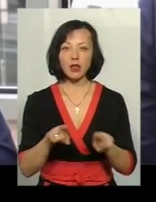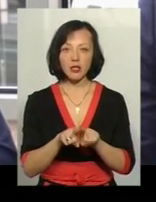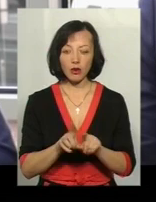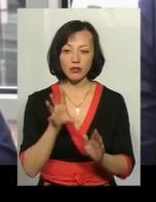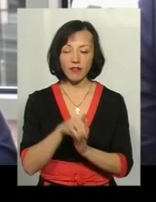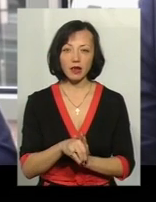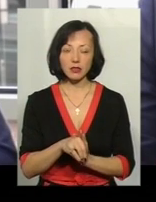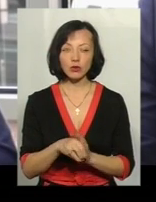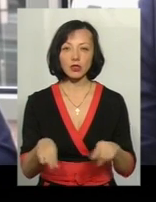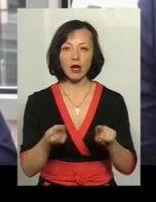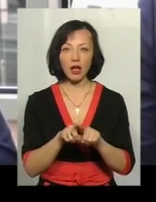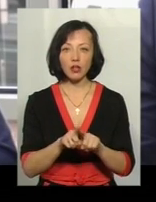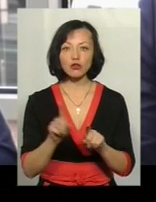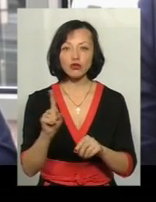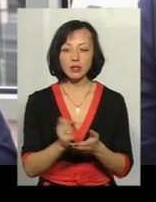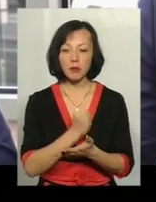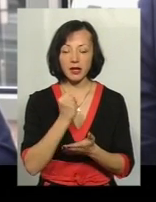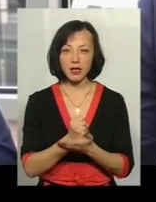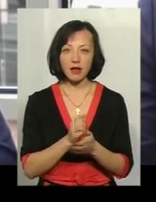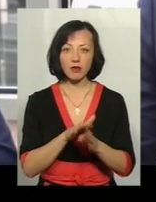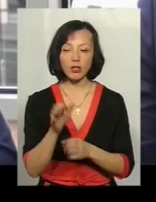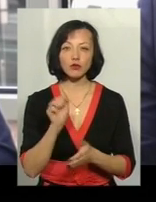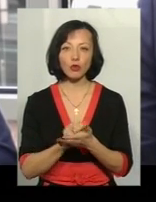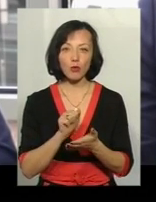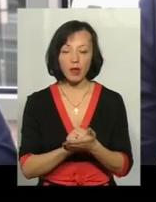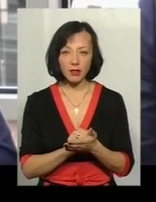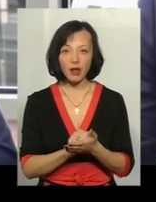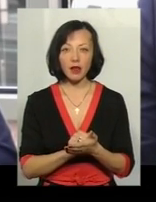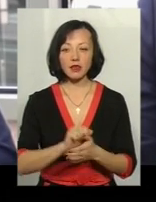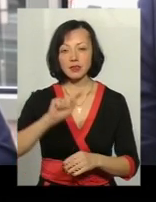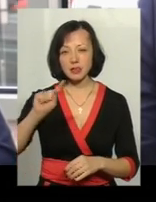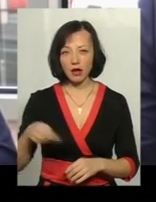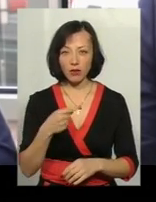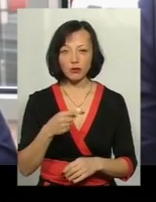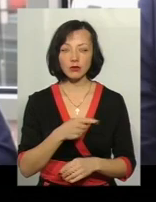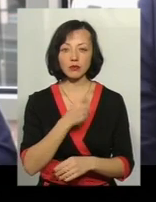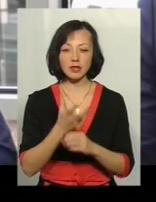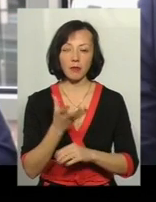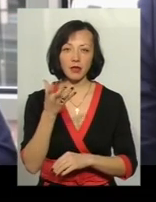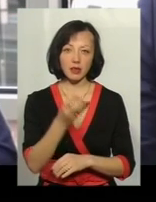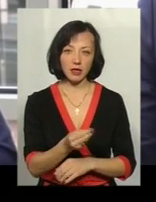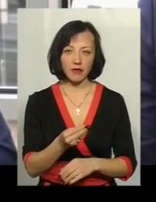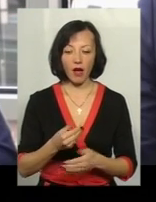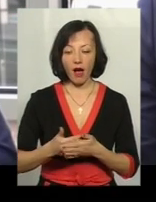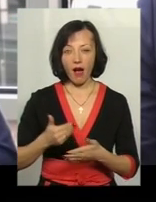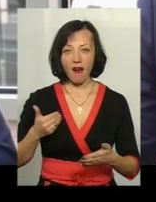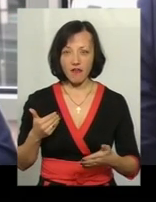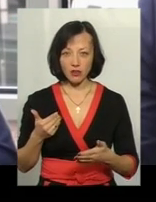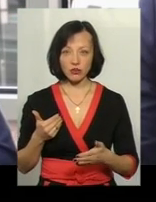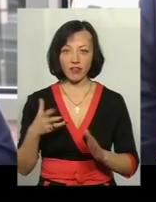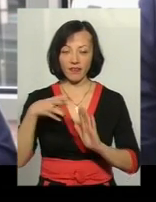введено таку новелу, що за прийняття виконавчого документа до виконання стягувач зобов'язаний заплатити авансовий внесок.